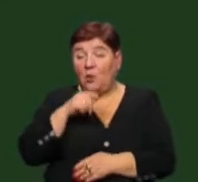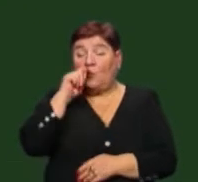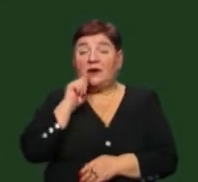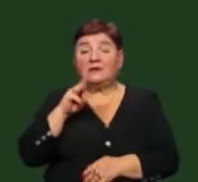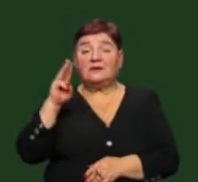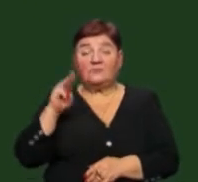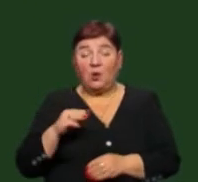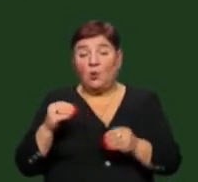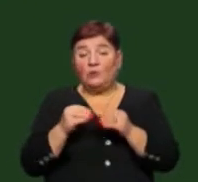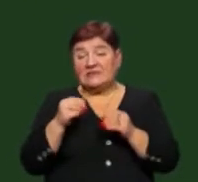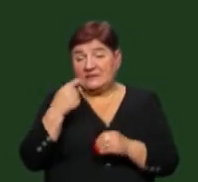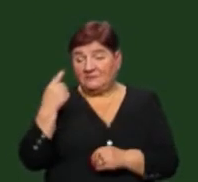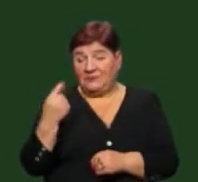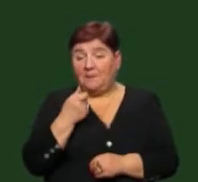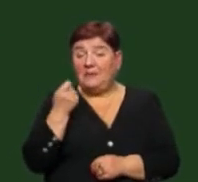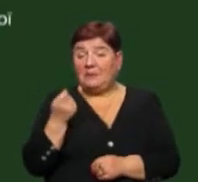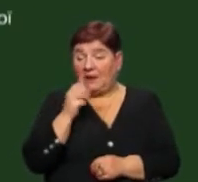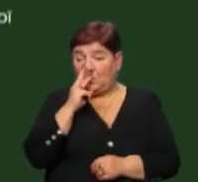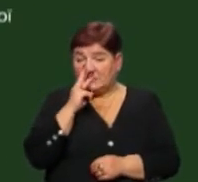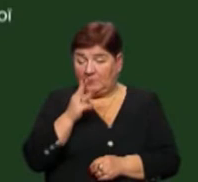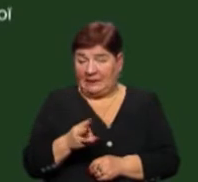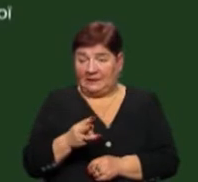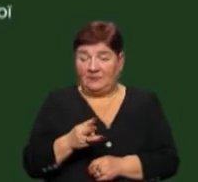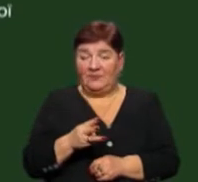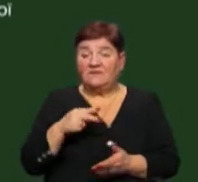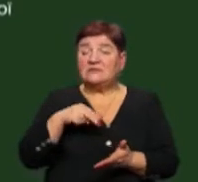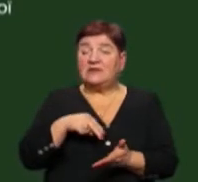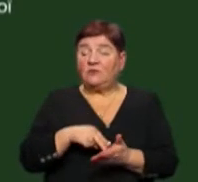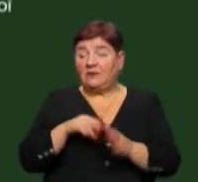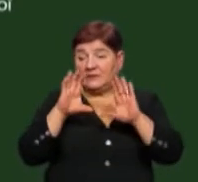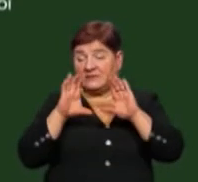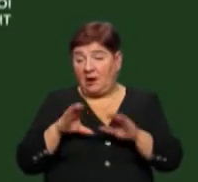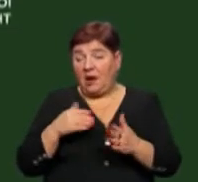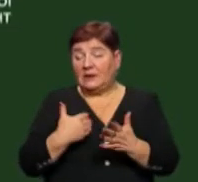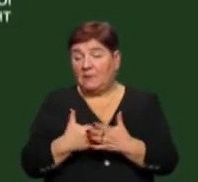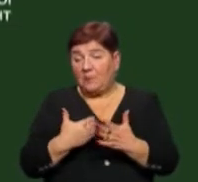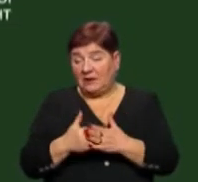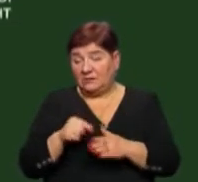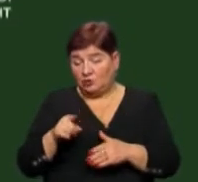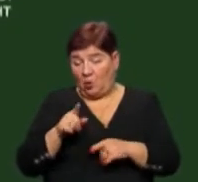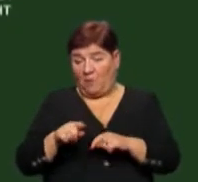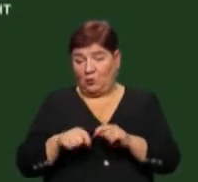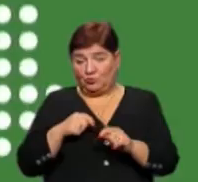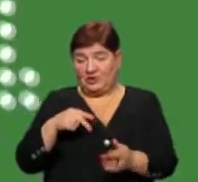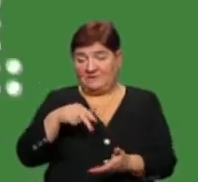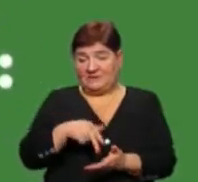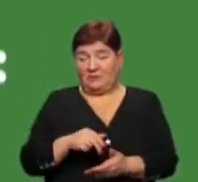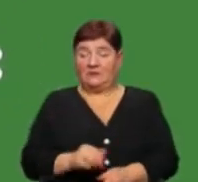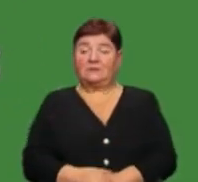України штраф у десятикратному розмірі мінімальної зарплати, встановленого законом на момент вчинення цього порушення.